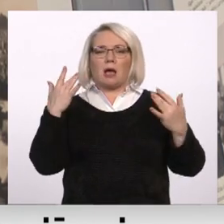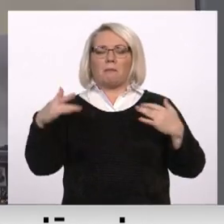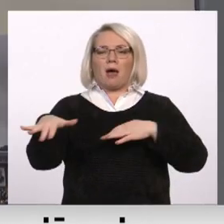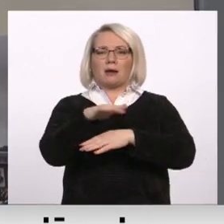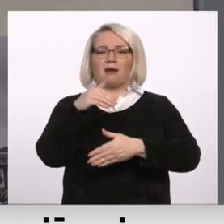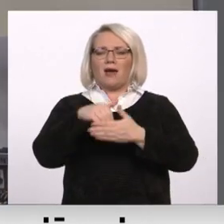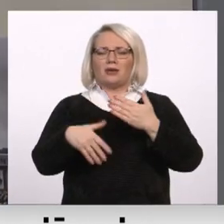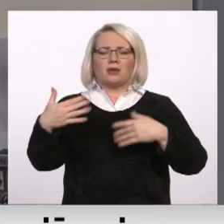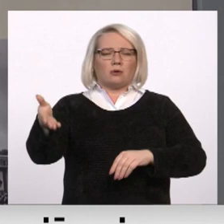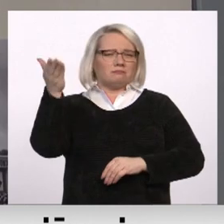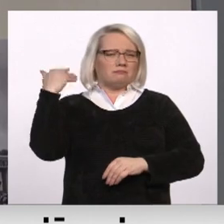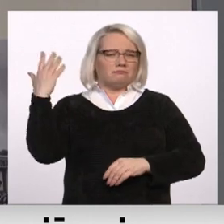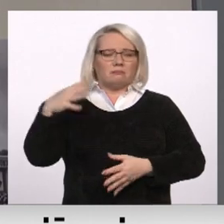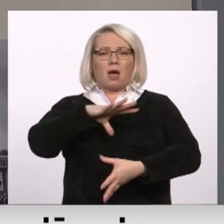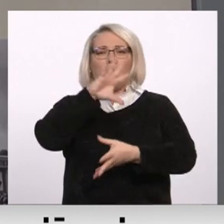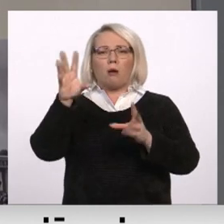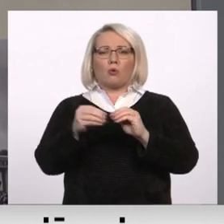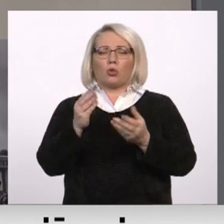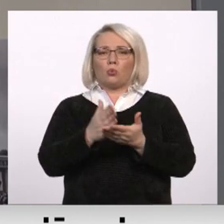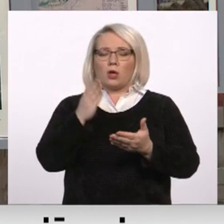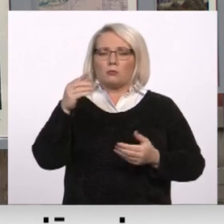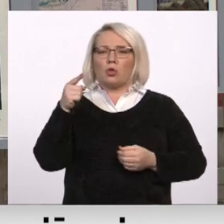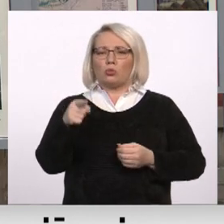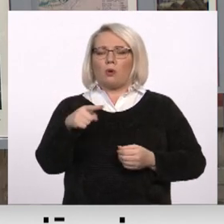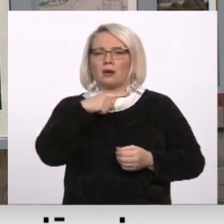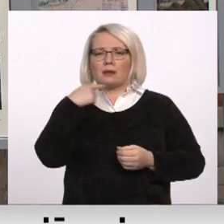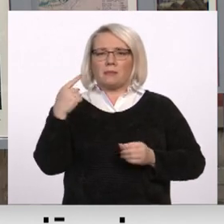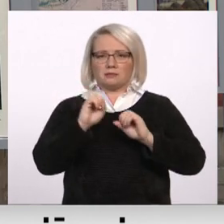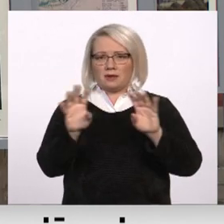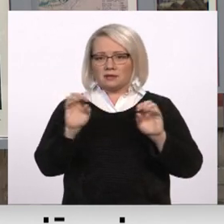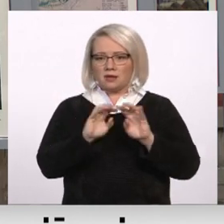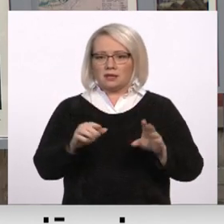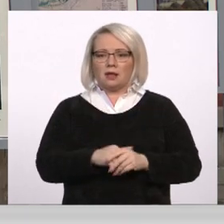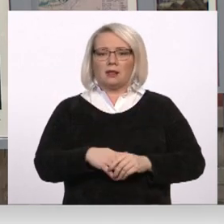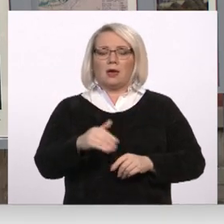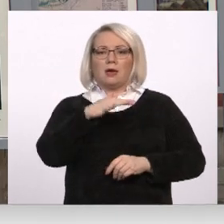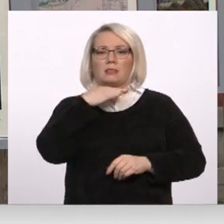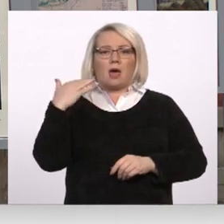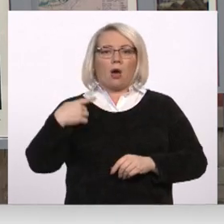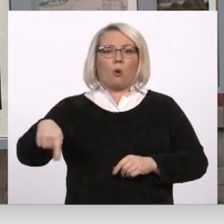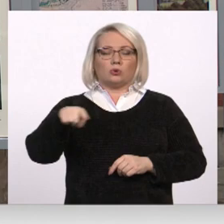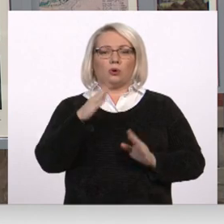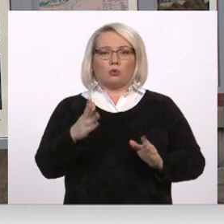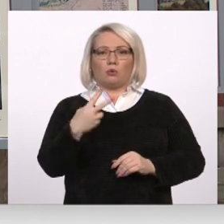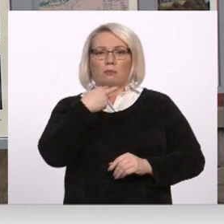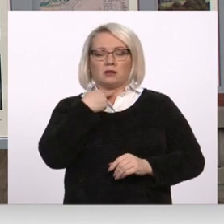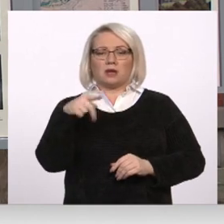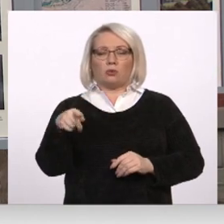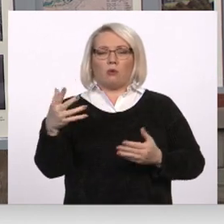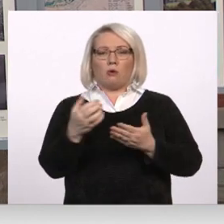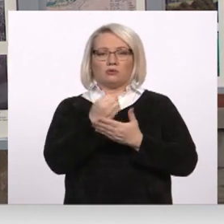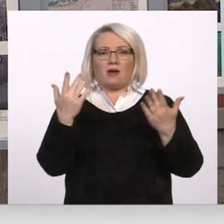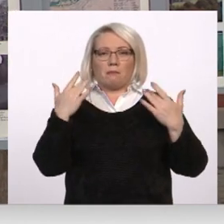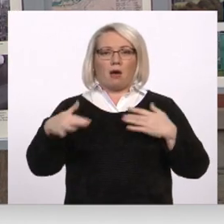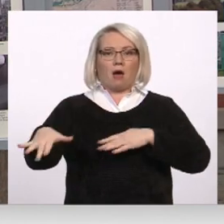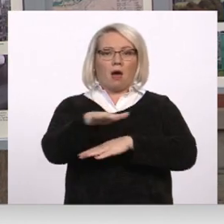par padomju laikiem. Apkopojot notikums, to centies uzsvērt. Daudziem tas būtu pārsteigums, ka šo parku par